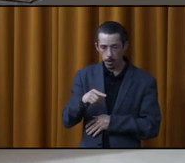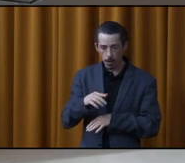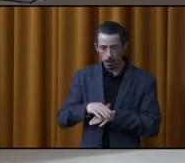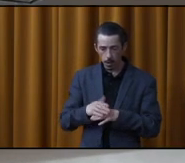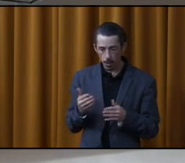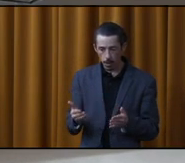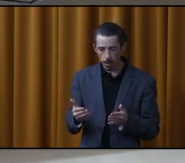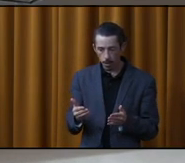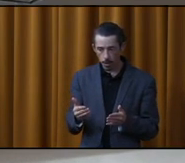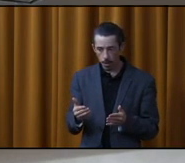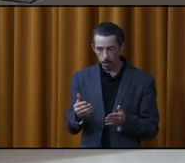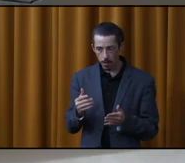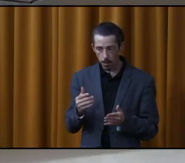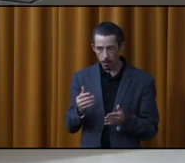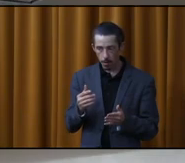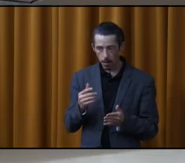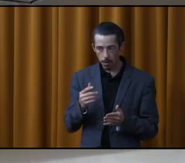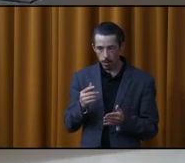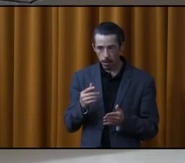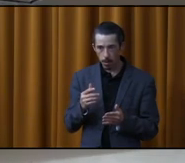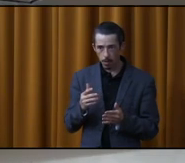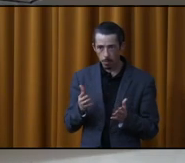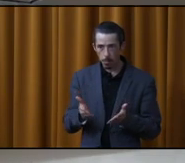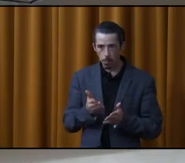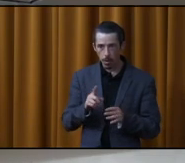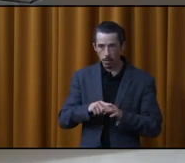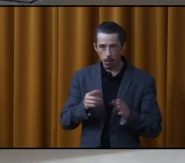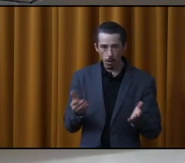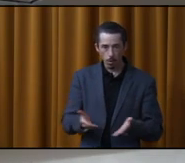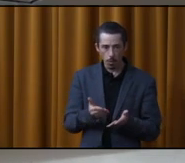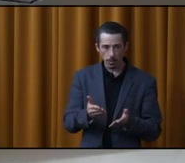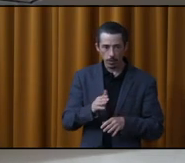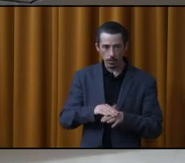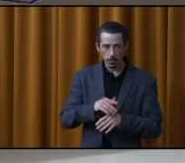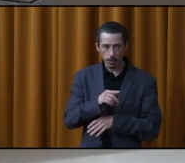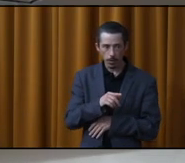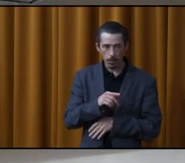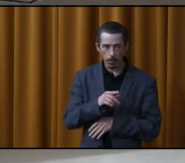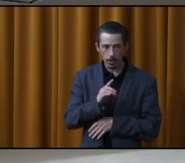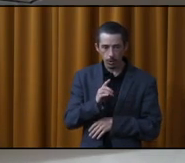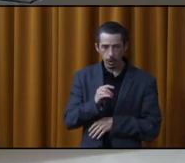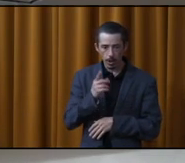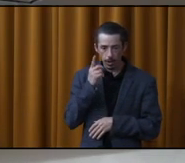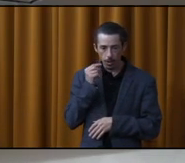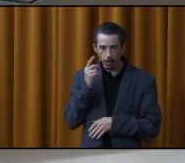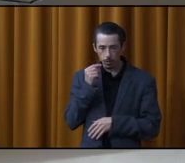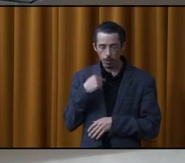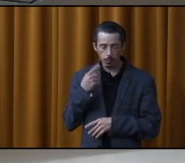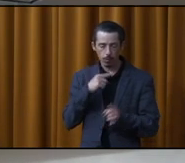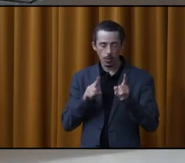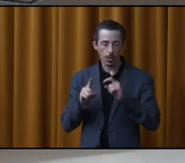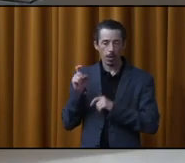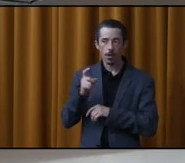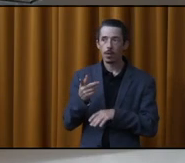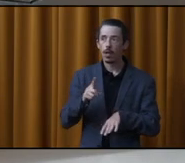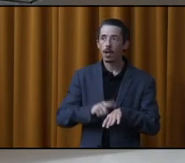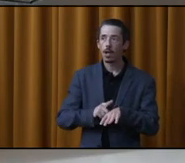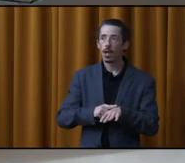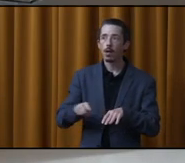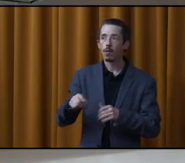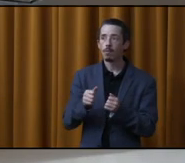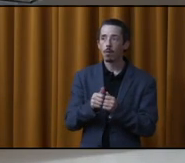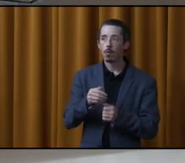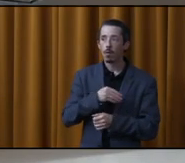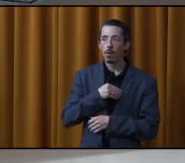chiens charlent pour montrer la dominance. OK, j'ai rétonné cette question. C'est quand Alex Lemay